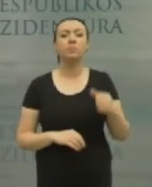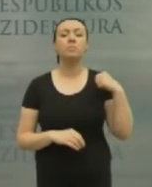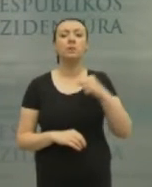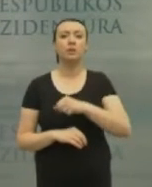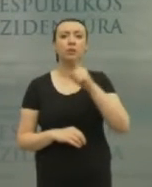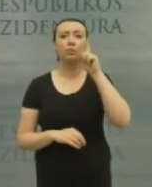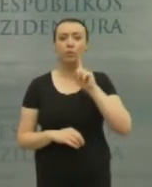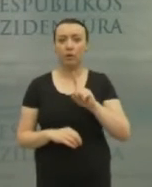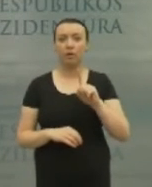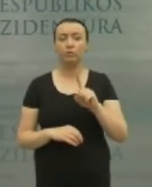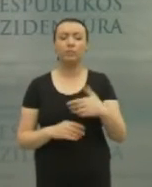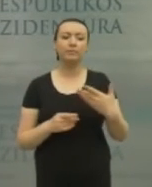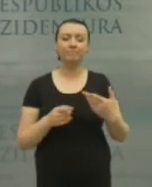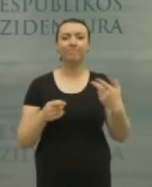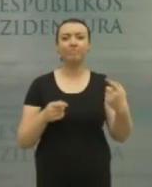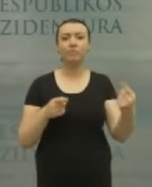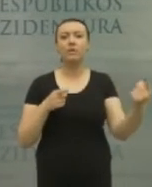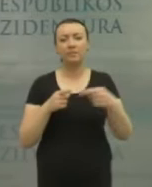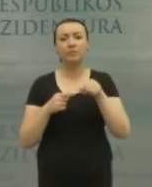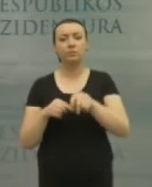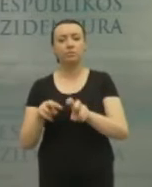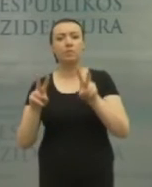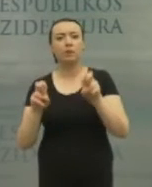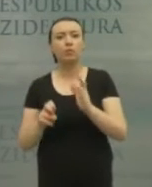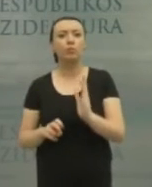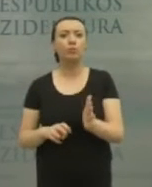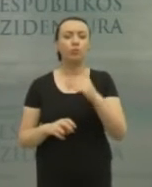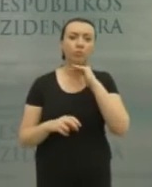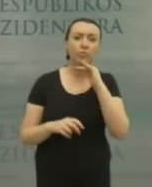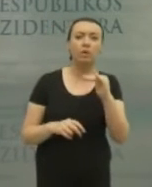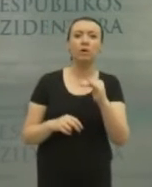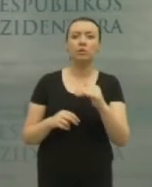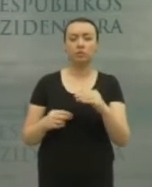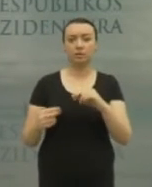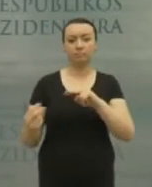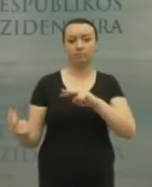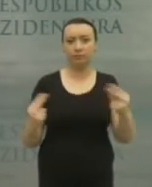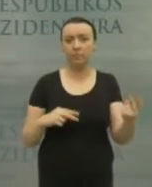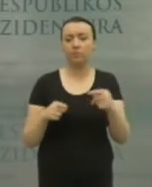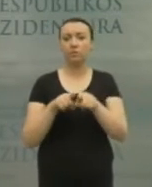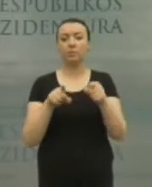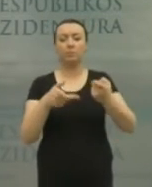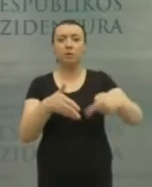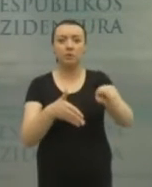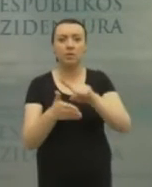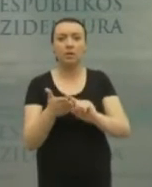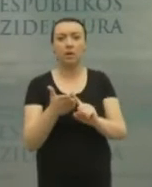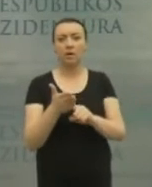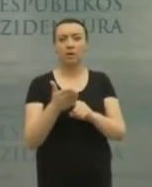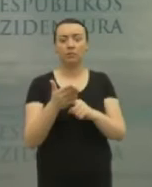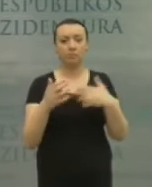norėčiau, kad lūkesčiai tose temose būtų labai adekvačiai kalibruojami. Tai nėra tie klausimai, kurie